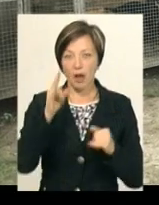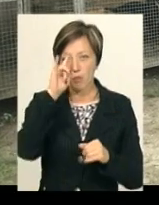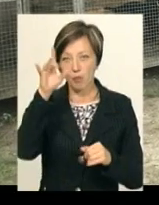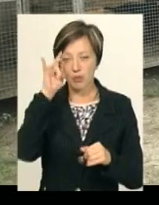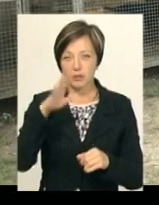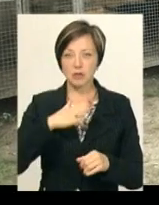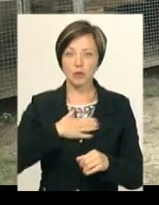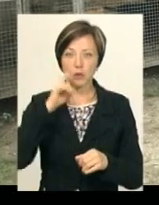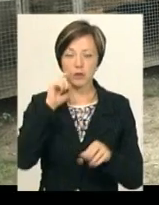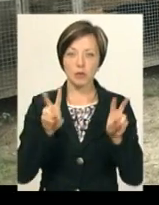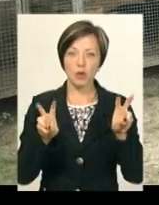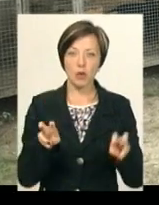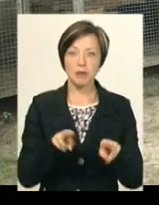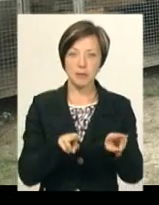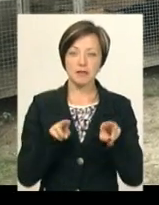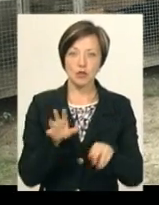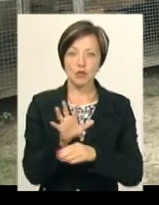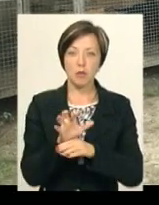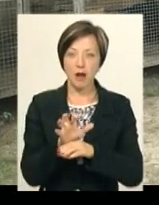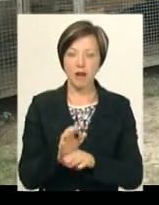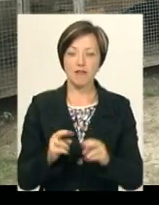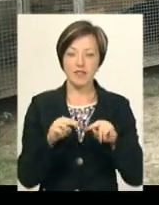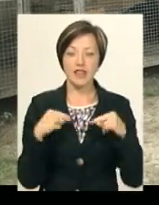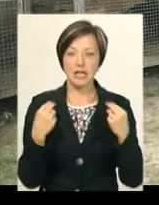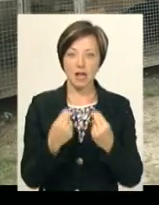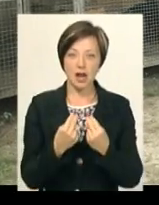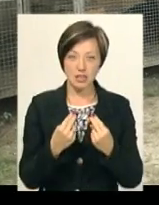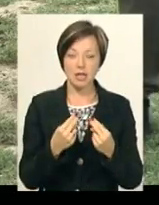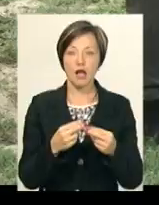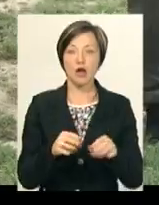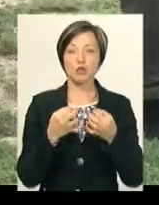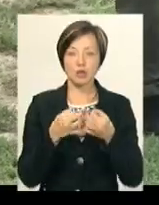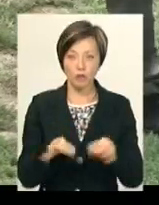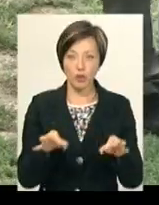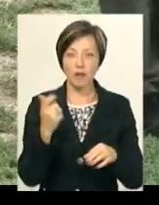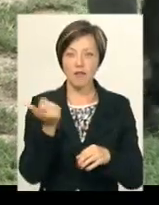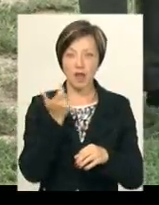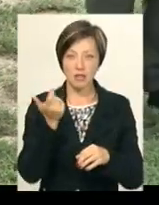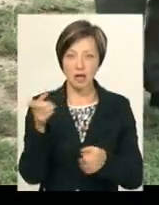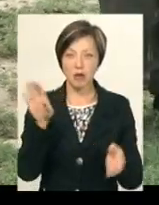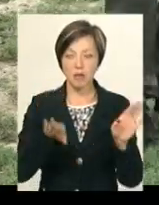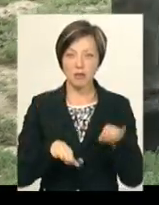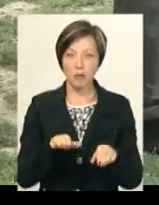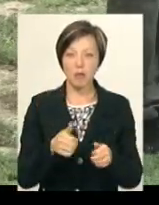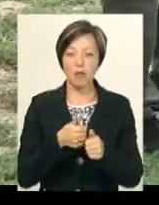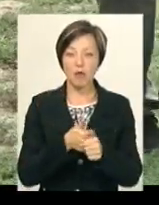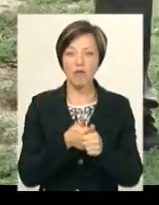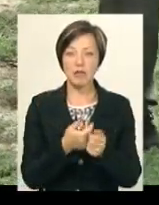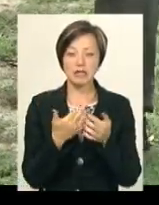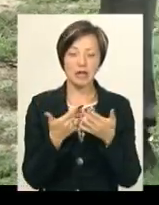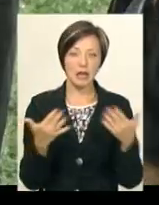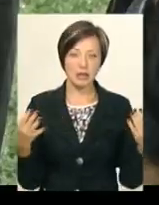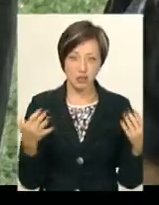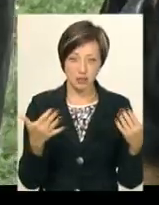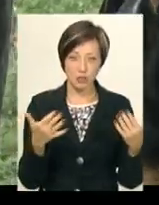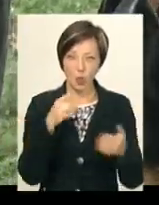вітчизняної породи мисливських собак Федерація мисливського собаківництва України дозволила власникам карпатських гончаків полювати на різну дичину.